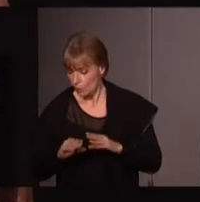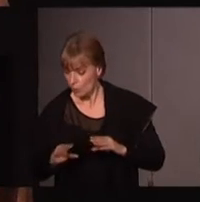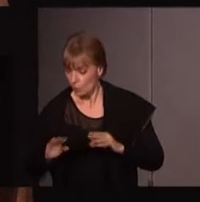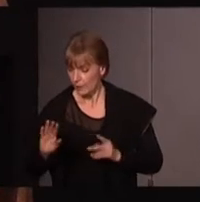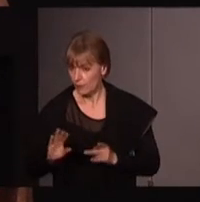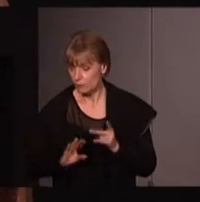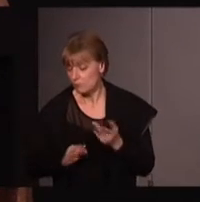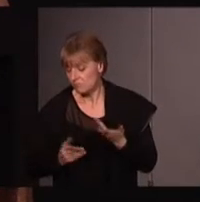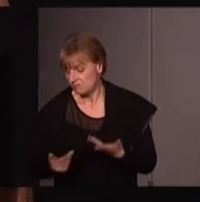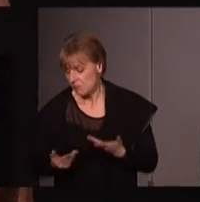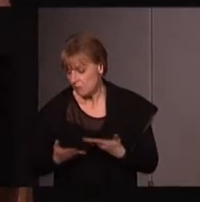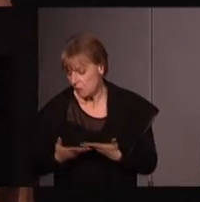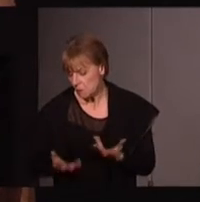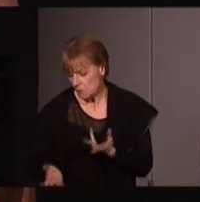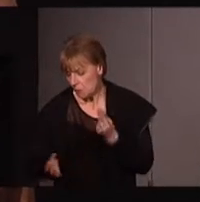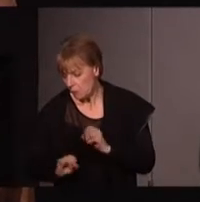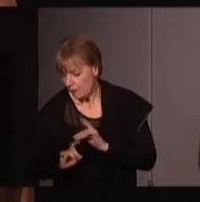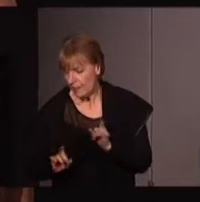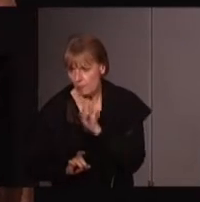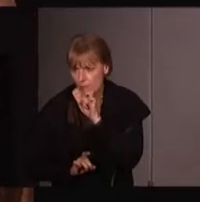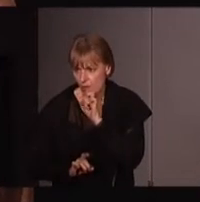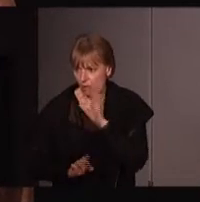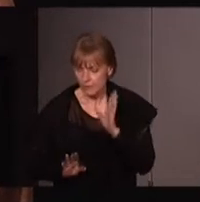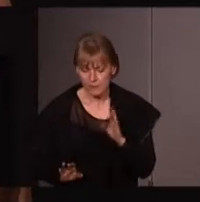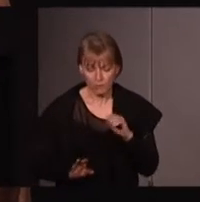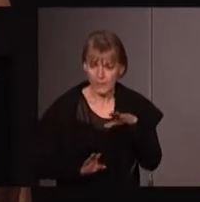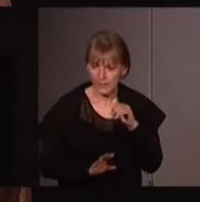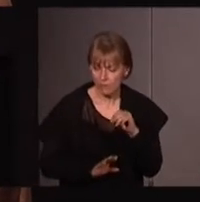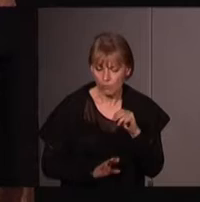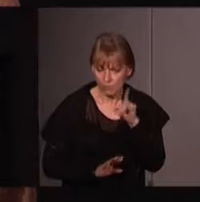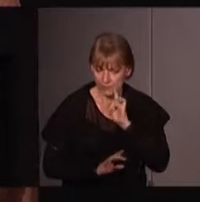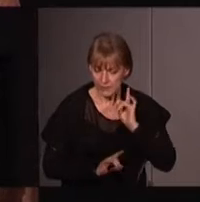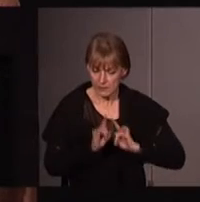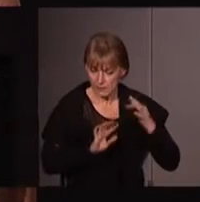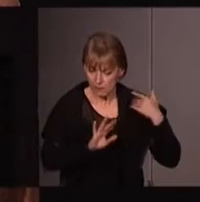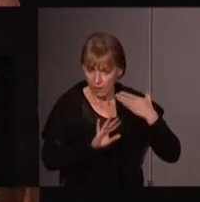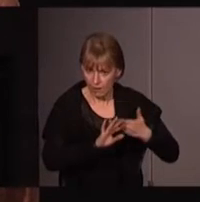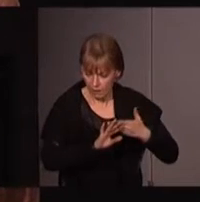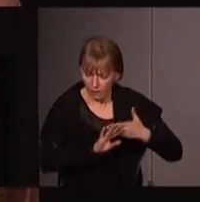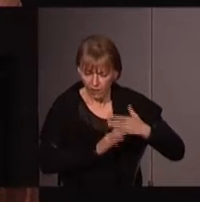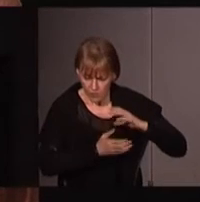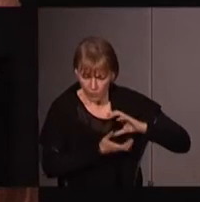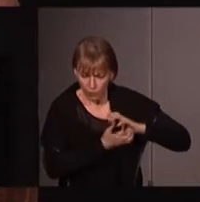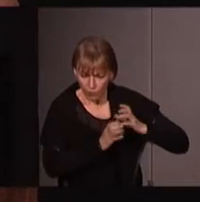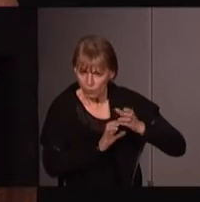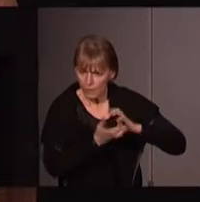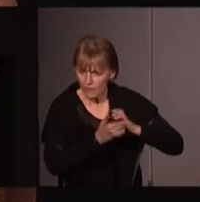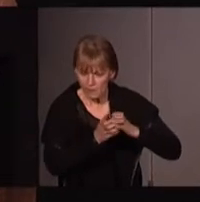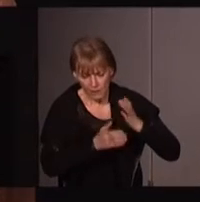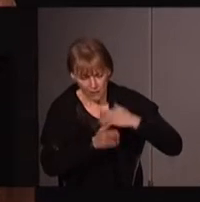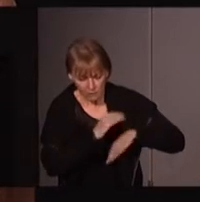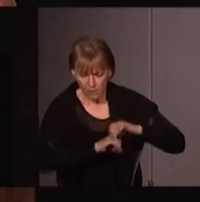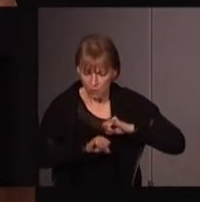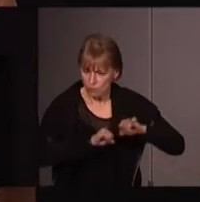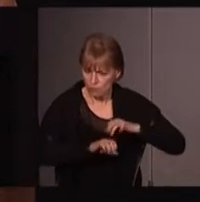même si, pour moi, il ne'explique pas encore complètement, entre un éco-féminisme historique, complexe, qui est ancré dans un mouvement